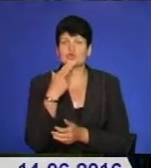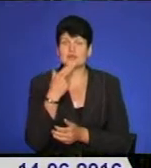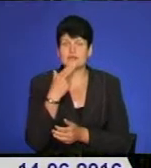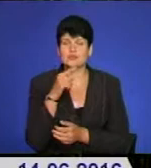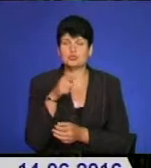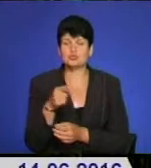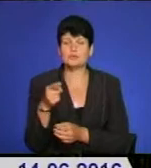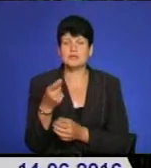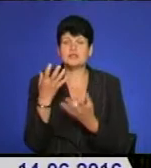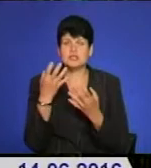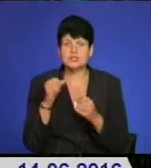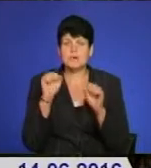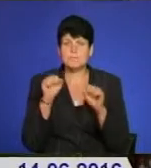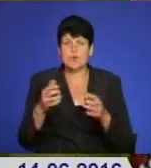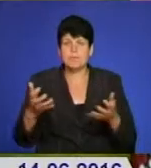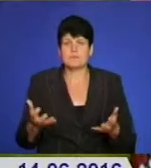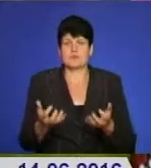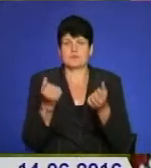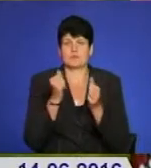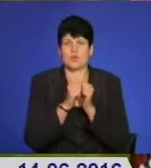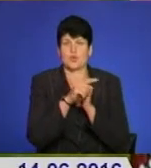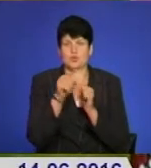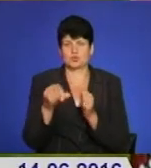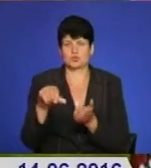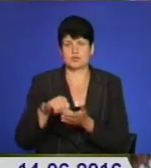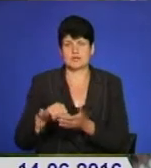тернополяни ще можуть підтримати кожну з учасниць.